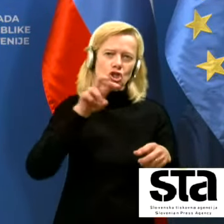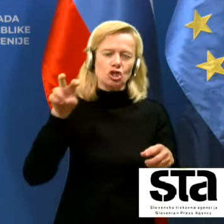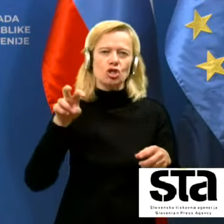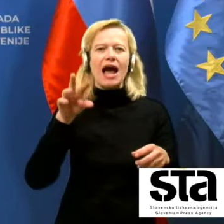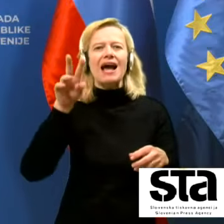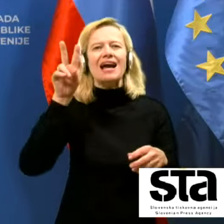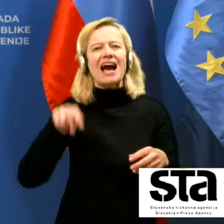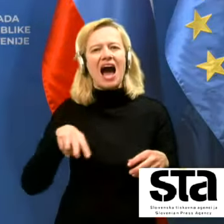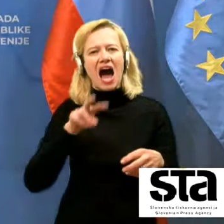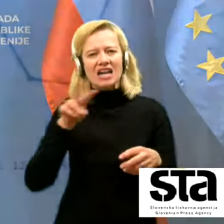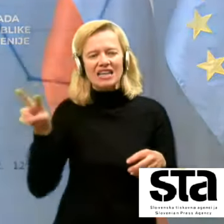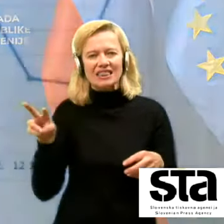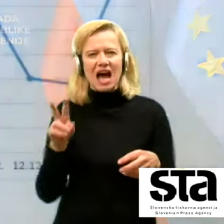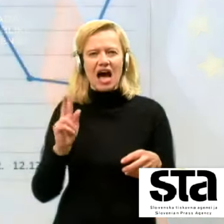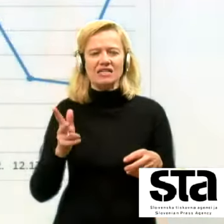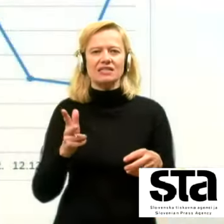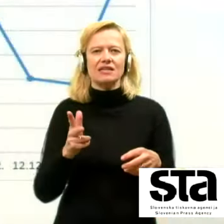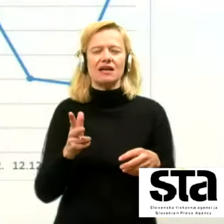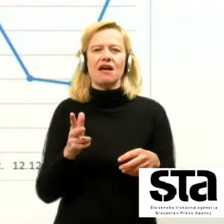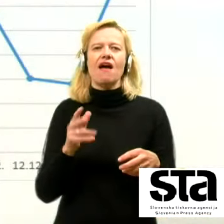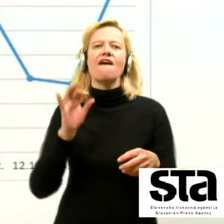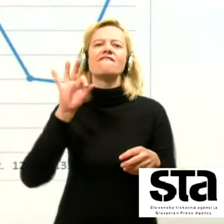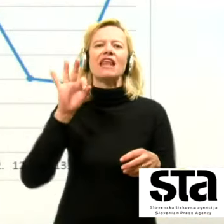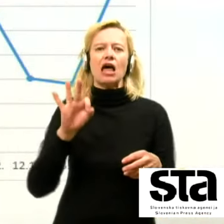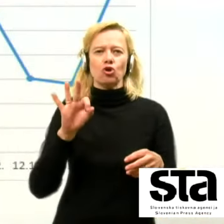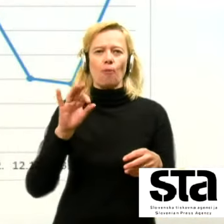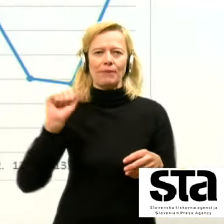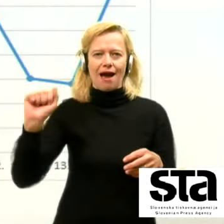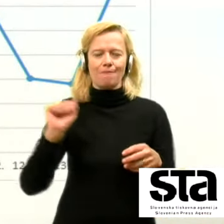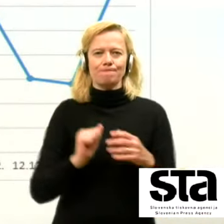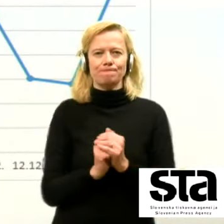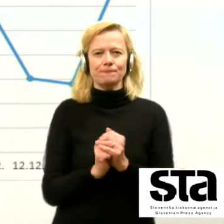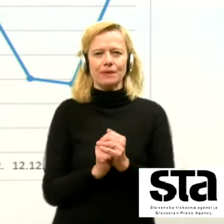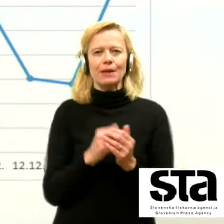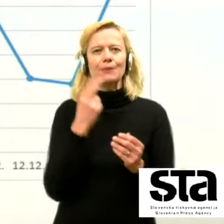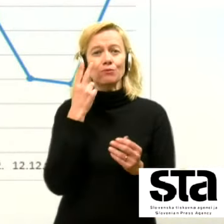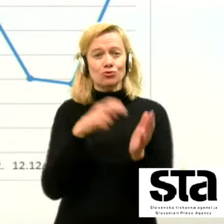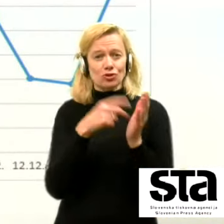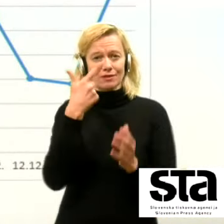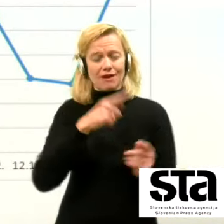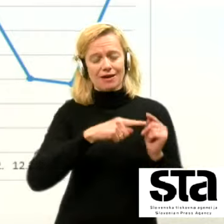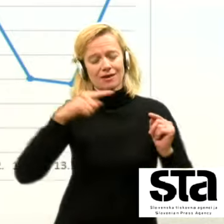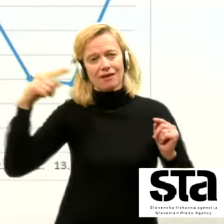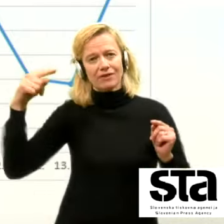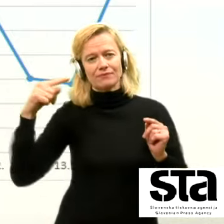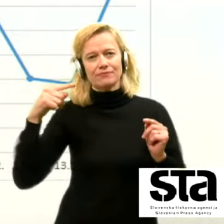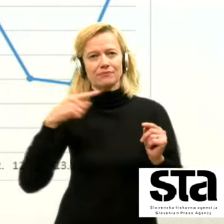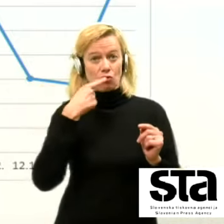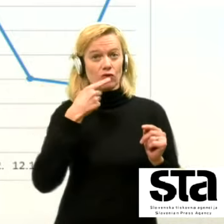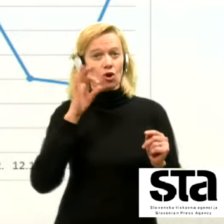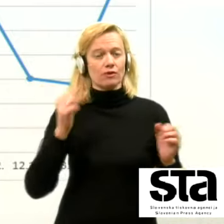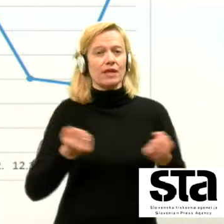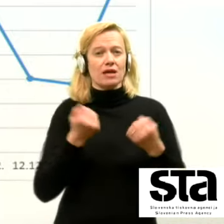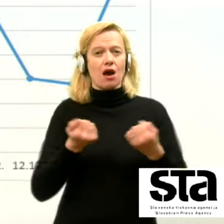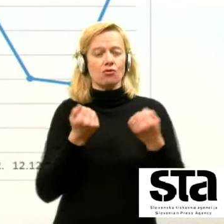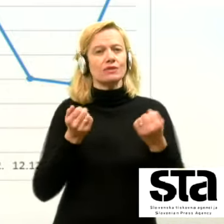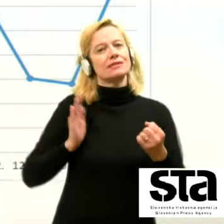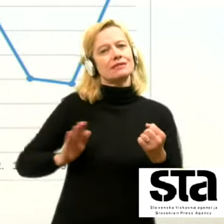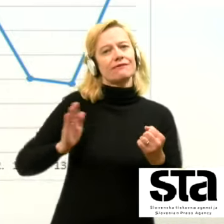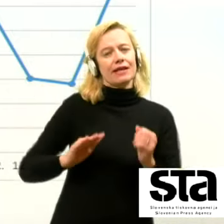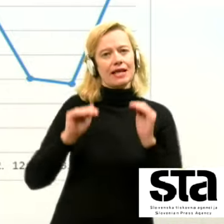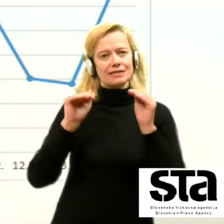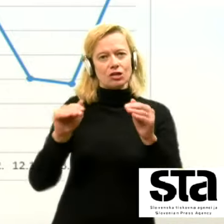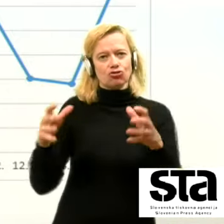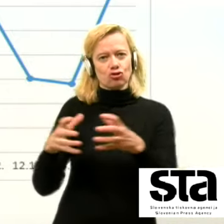Karitas filantropije. Poglejmo si še dva grafa, ki govorite o dejavnosti civilne